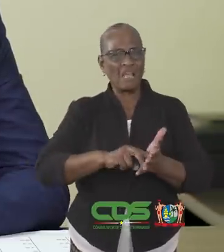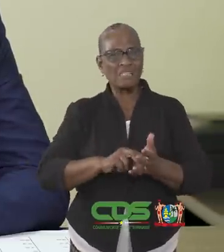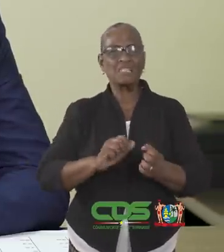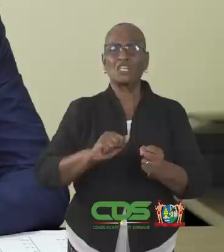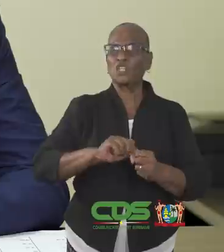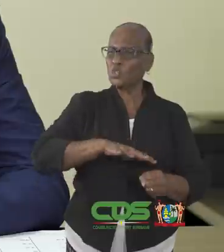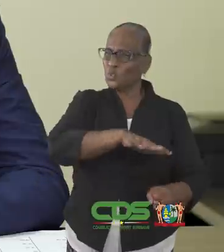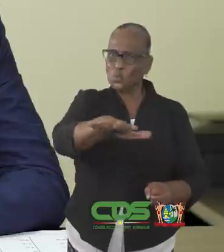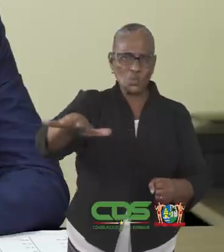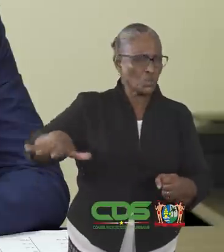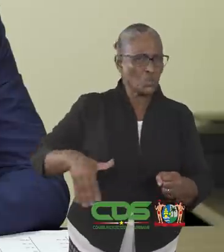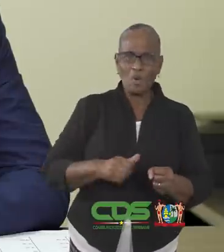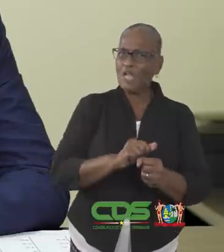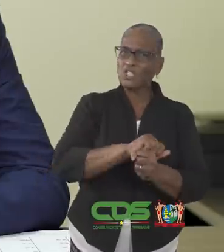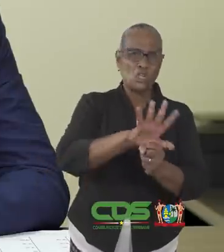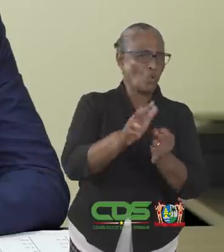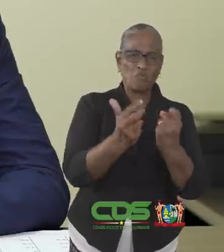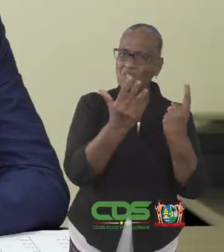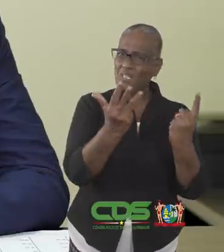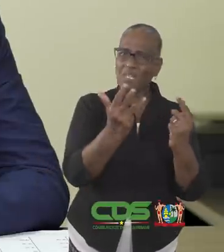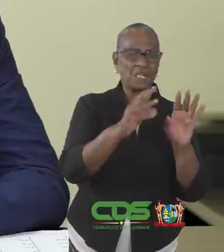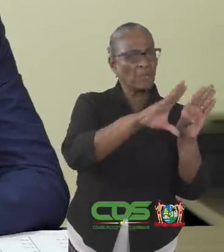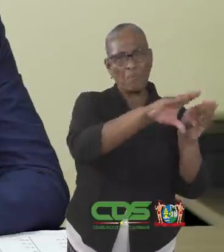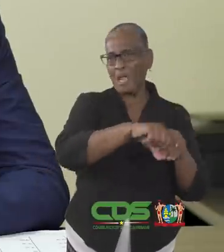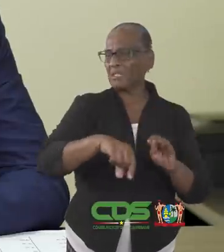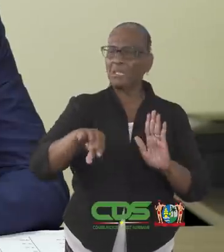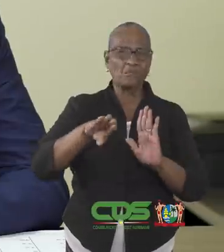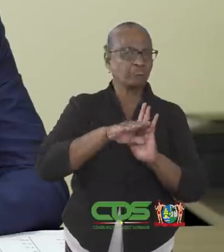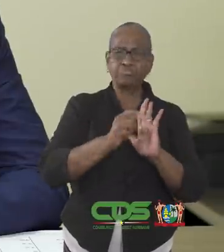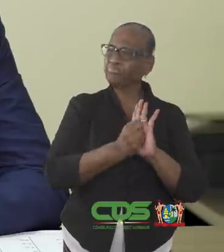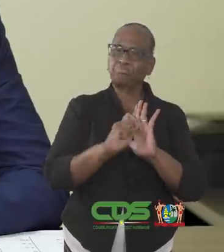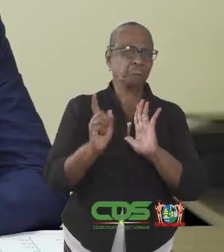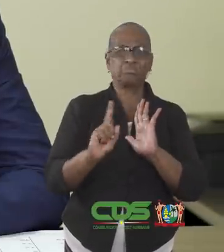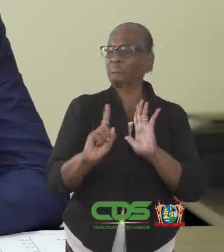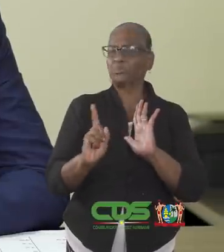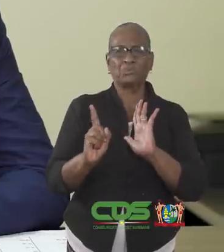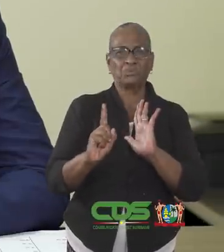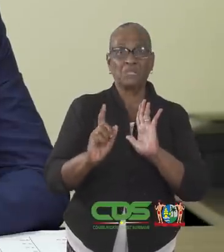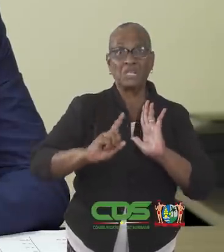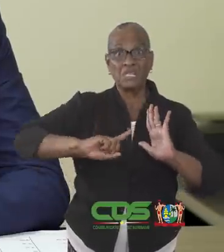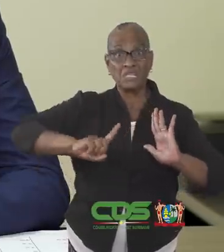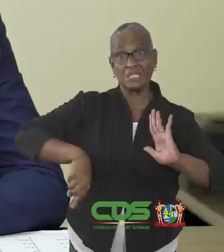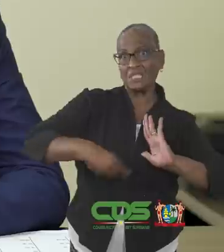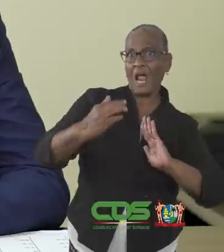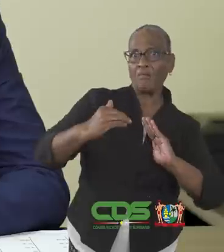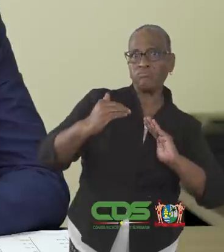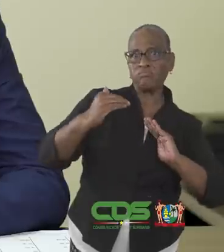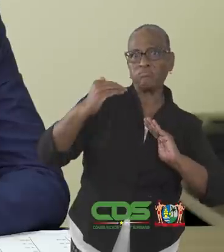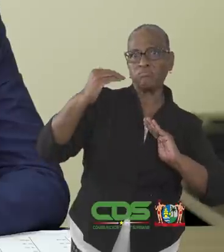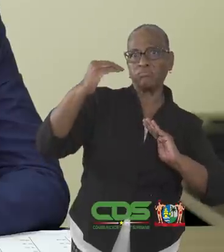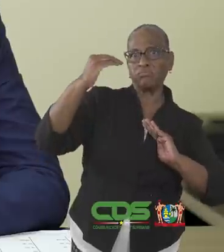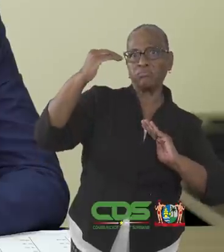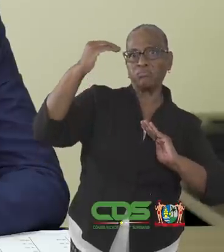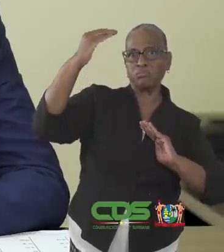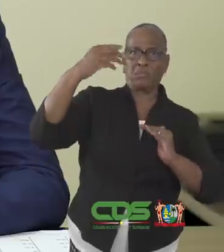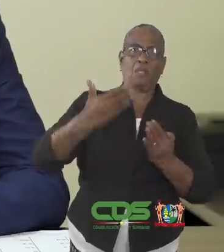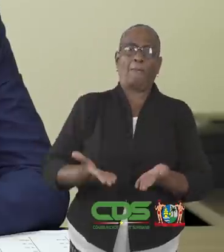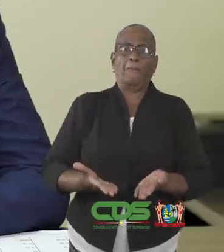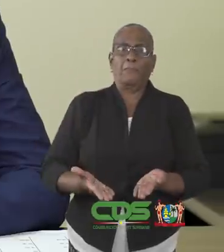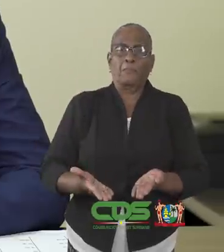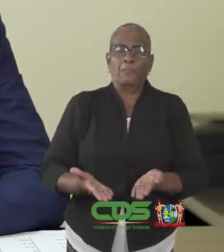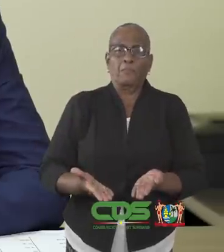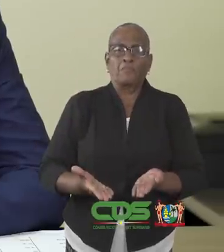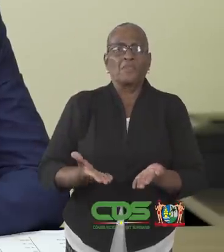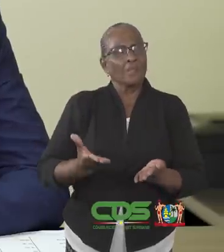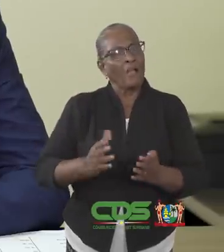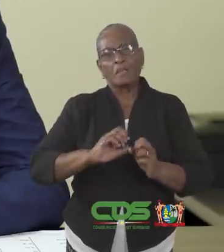waarin de COVID-maatregelen niet gehandhaafd worden. De relatief snelle groei die mede hierdoor is